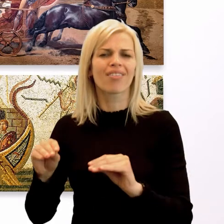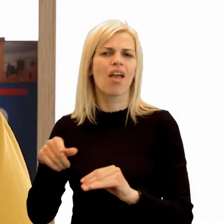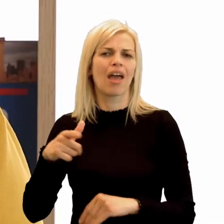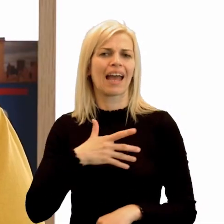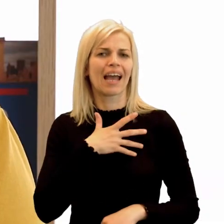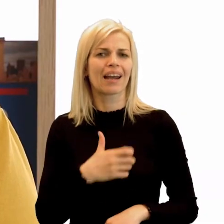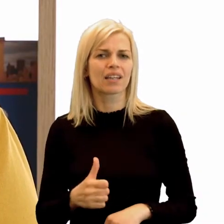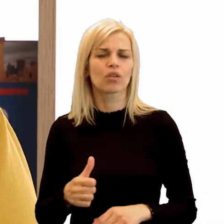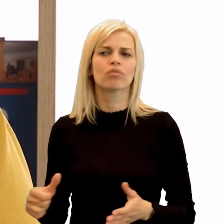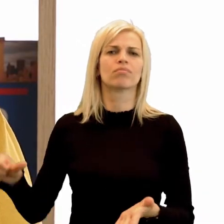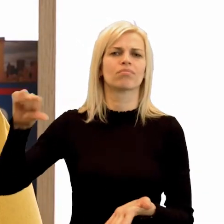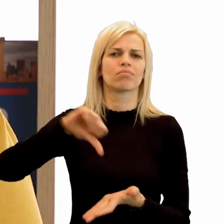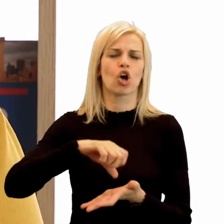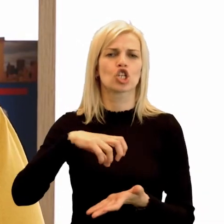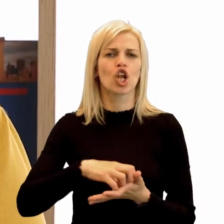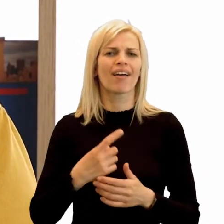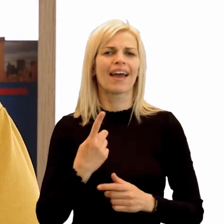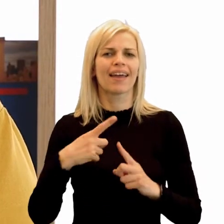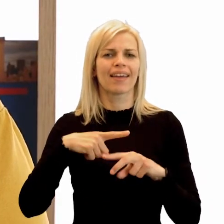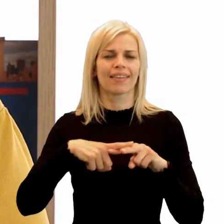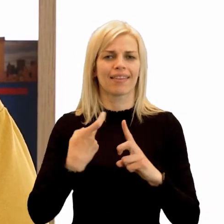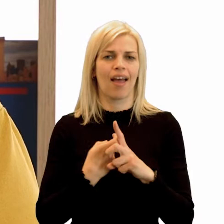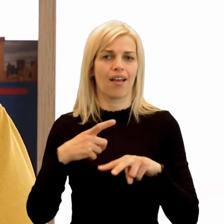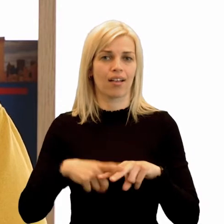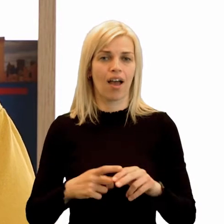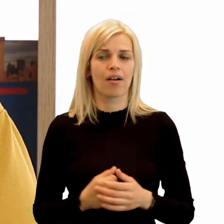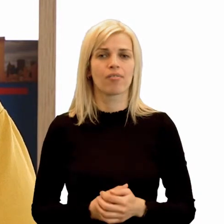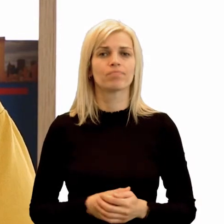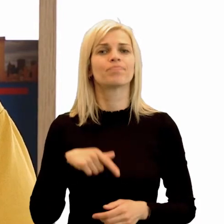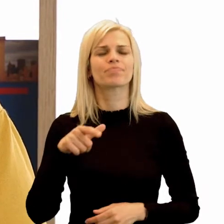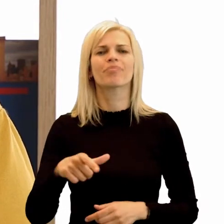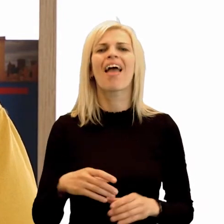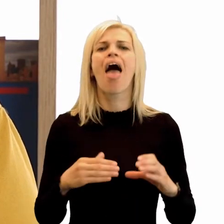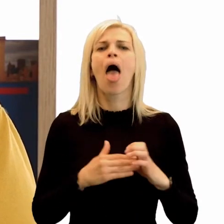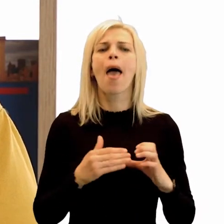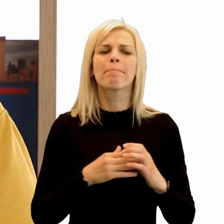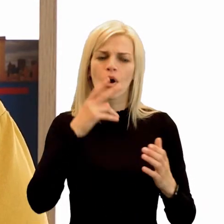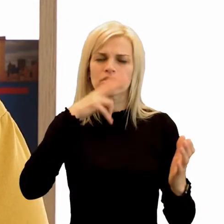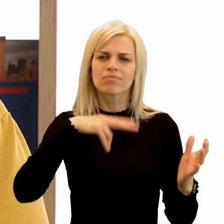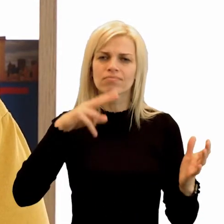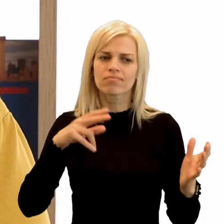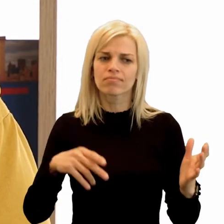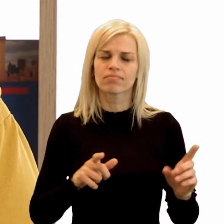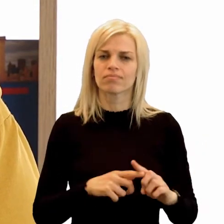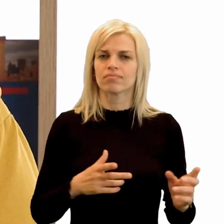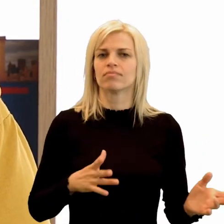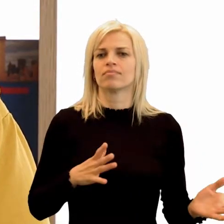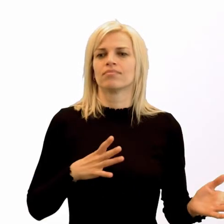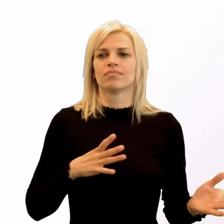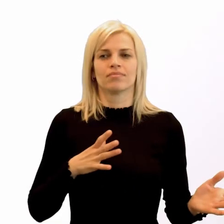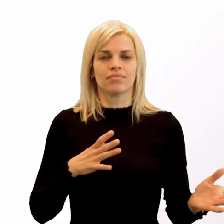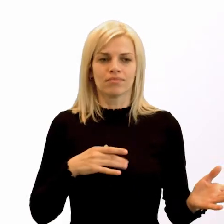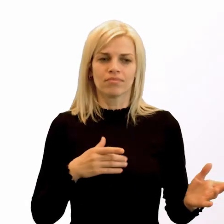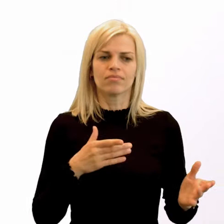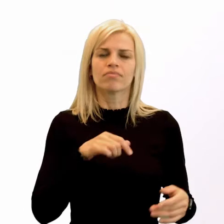Itaka. Homerské eposy sú veľmi zaujímavé čítanie. Mnohí dokázali natchnúť tak, že sa začali venovať archeológií.